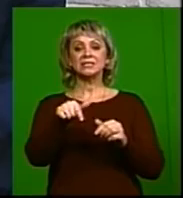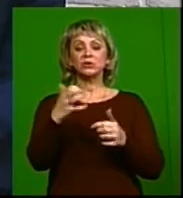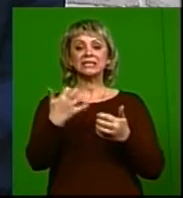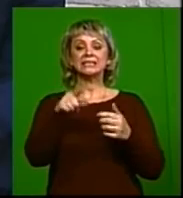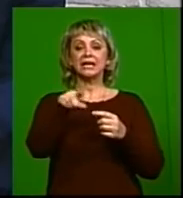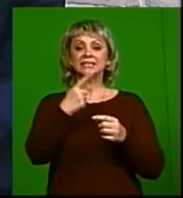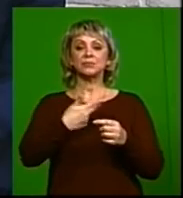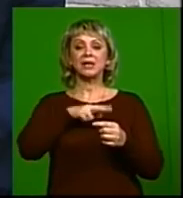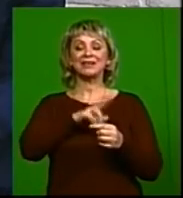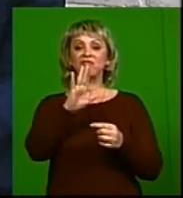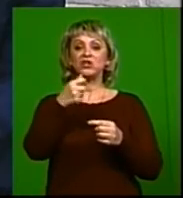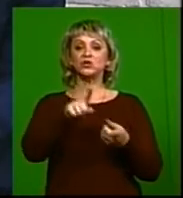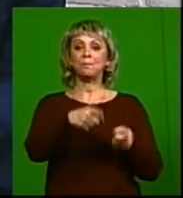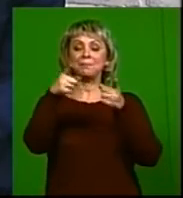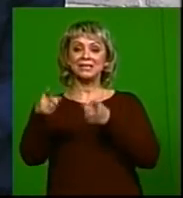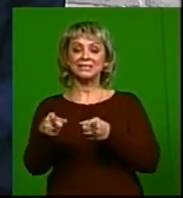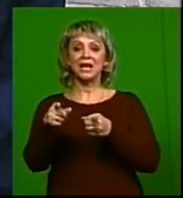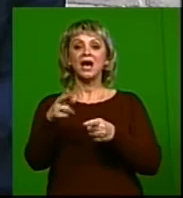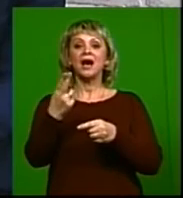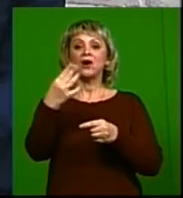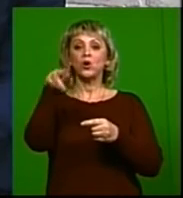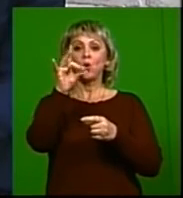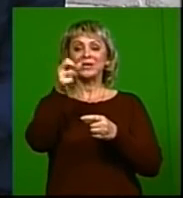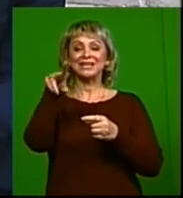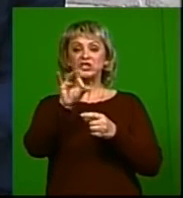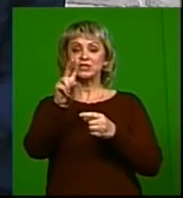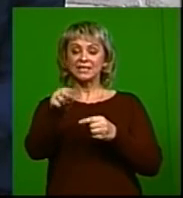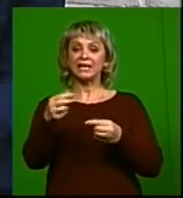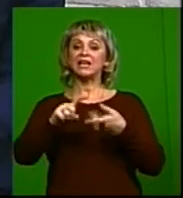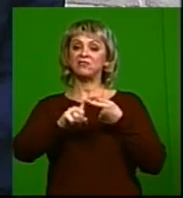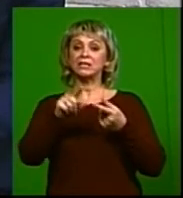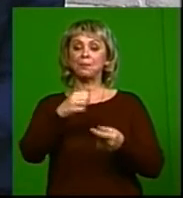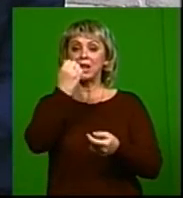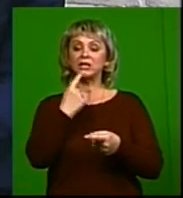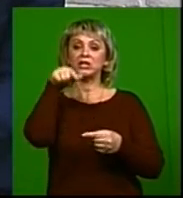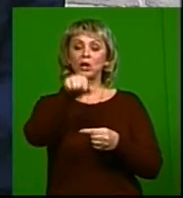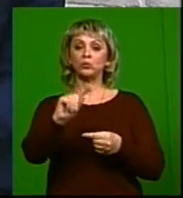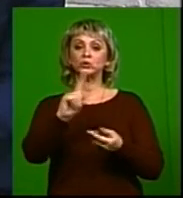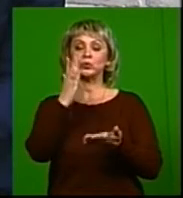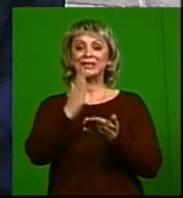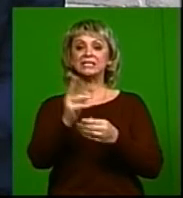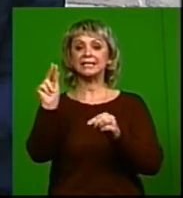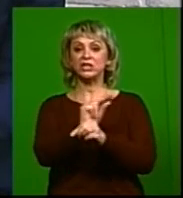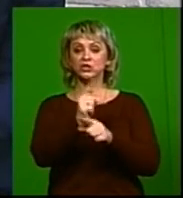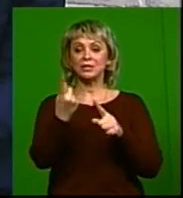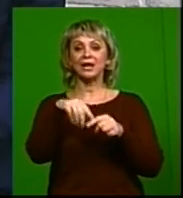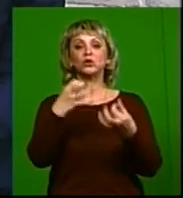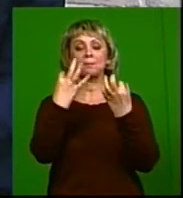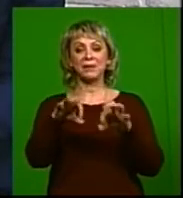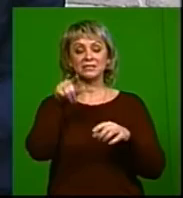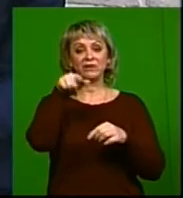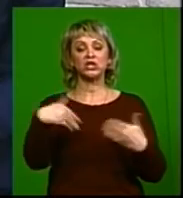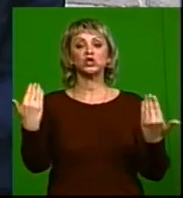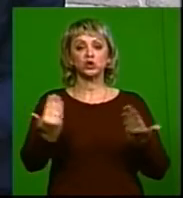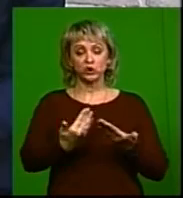смертельных ВИЧ-инфекция перешла в разряд хронических инфекций, благодаря тому, что есть лечение, которое позволяет сделать